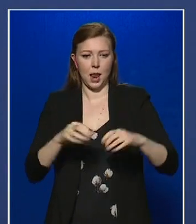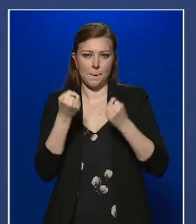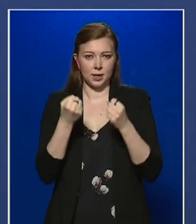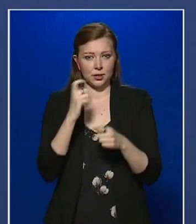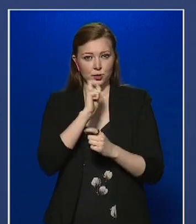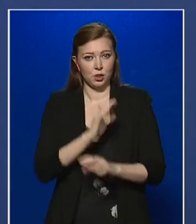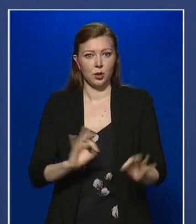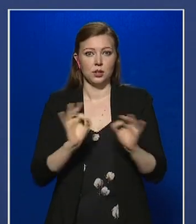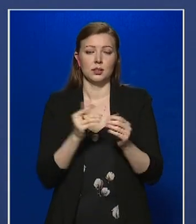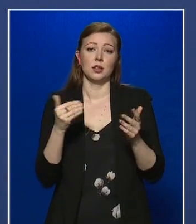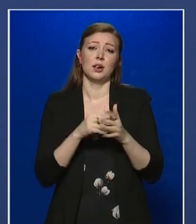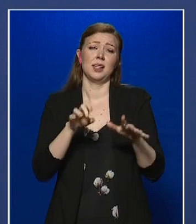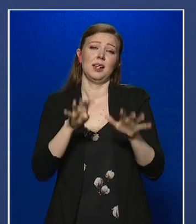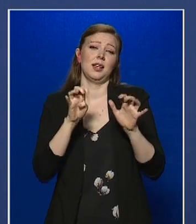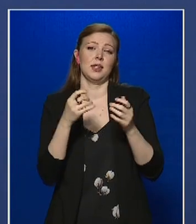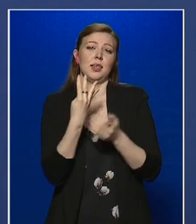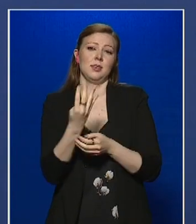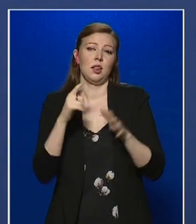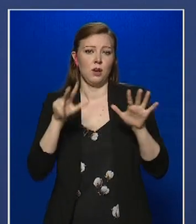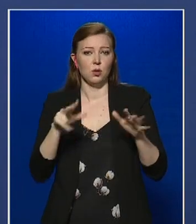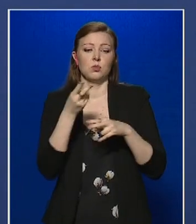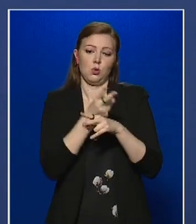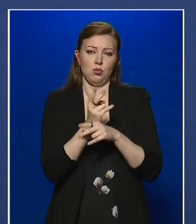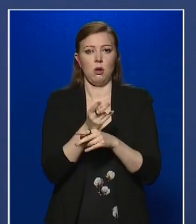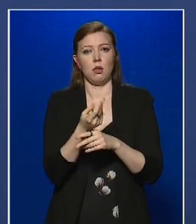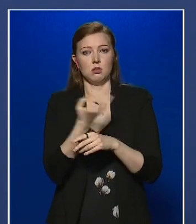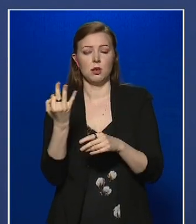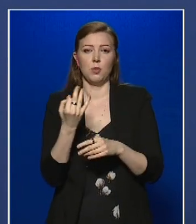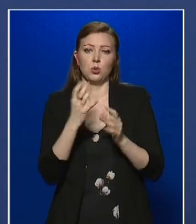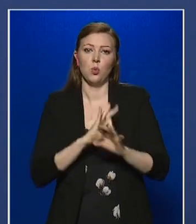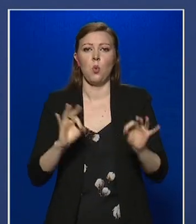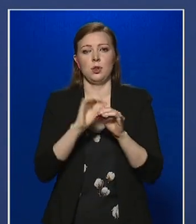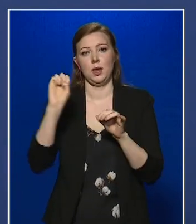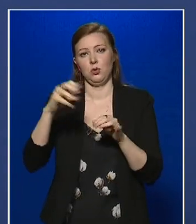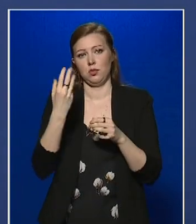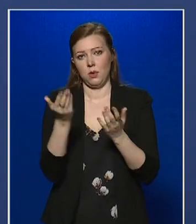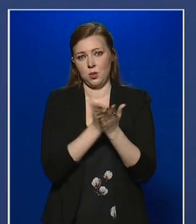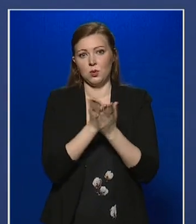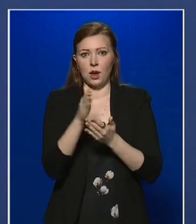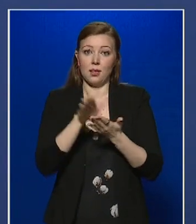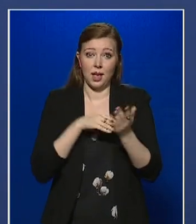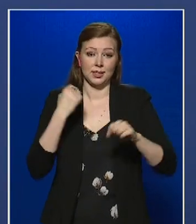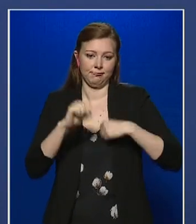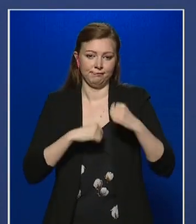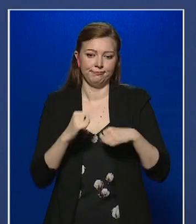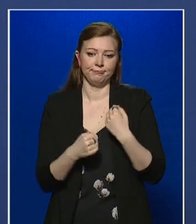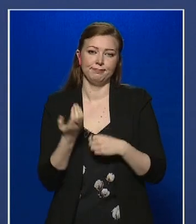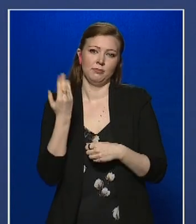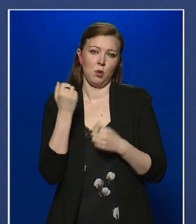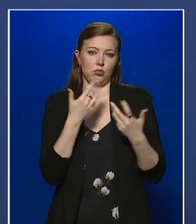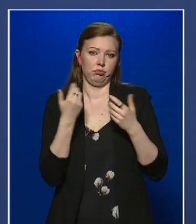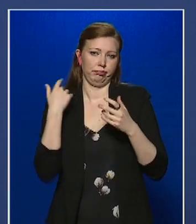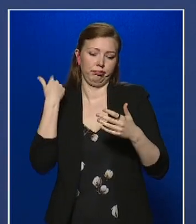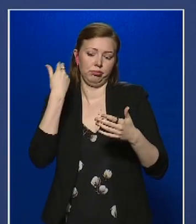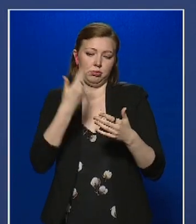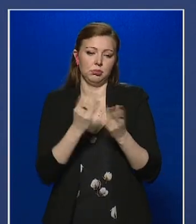1948-ban pedig ugyanezen a napon kezdte meg működését az Országos Mentőszolgálat. Az elmúlt évtizedekhez hasonlóan most sem